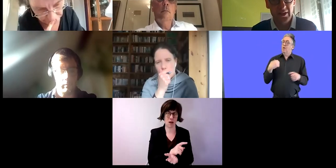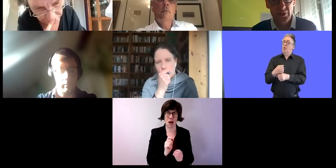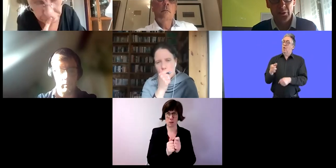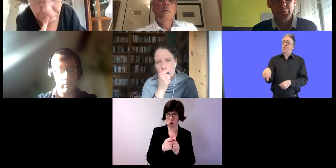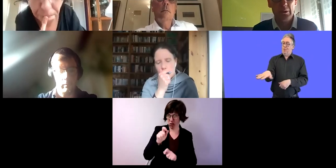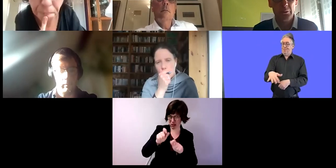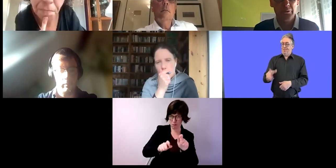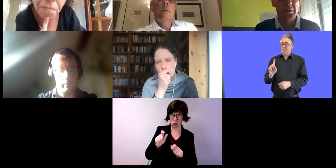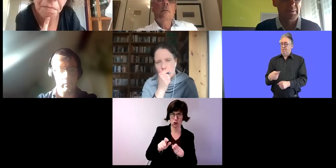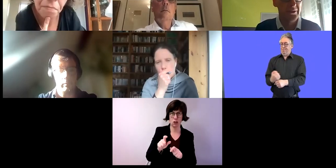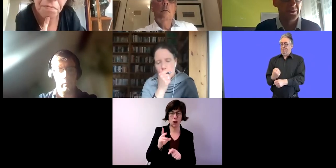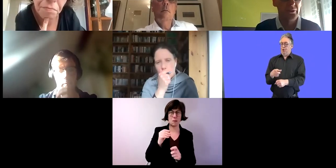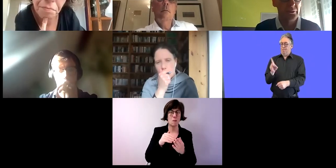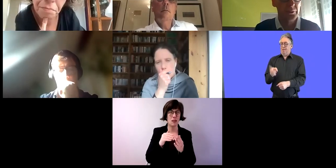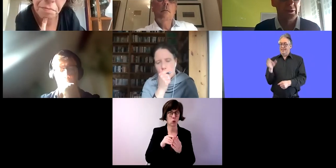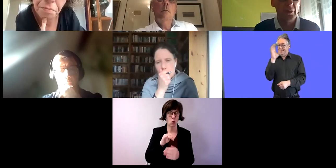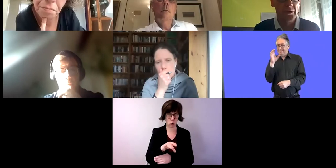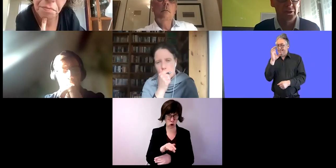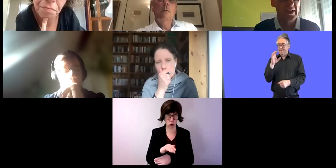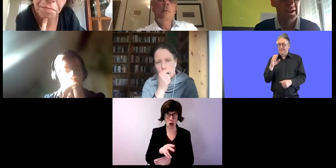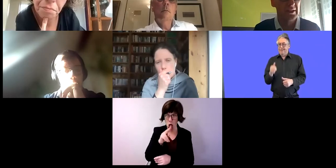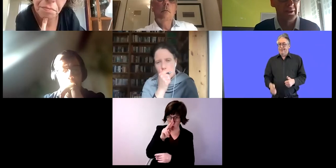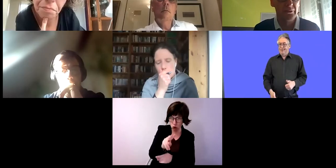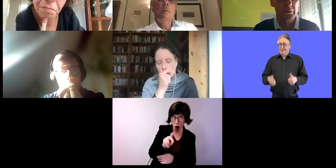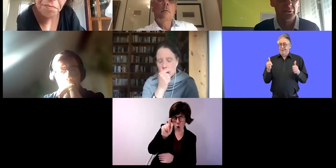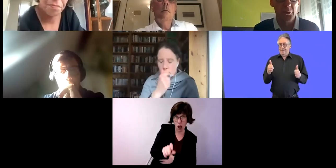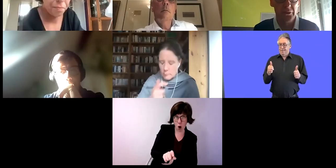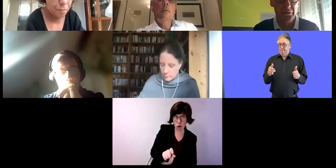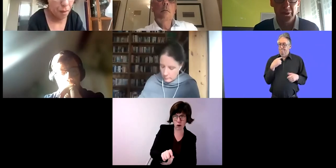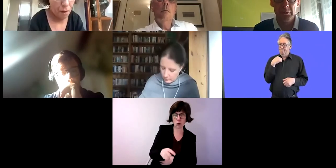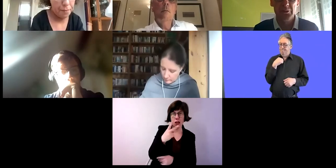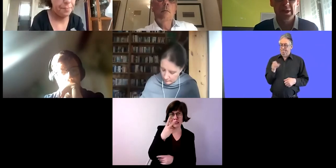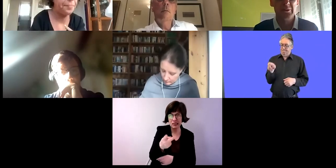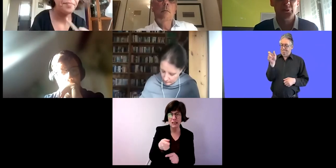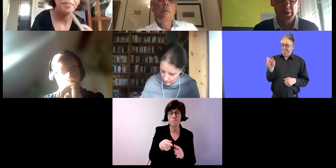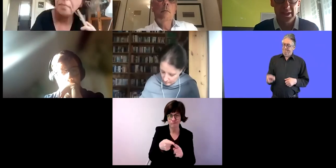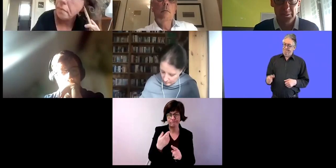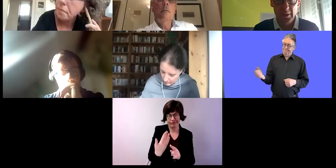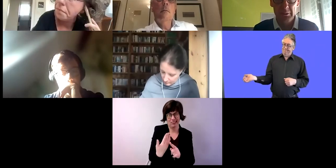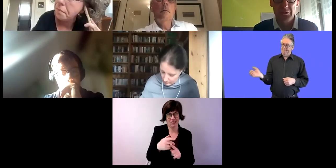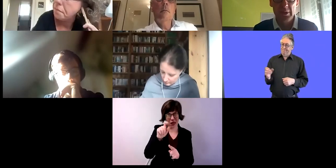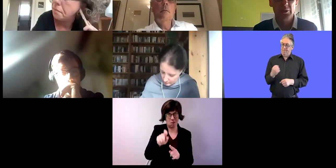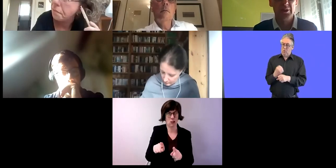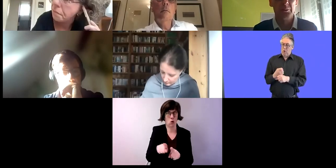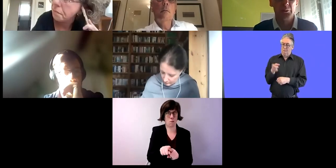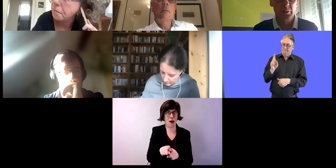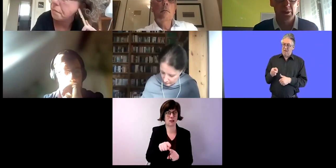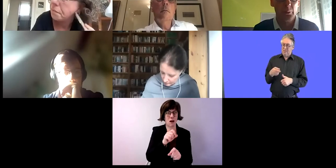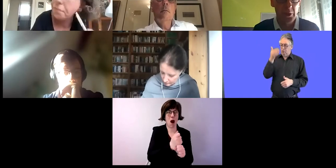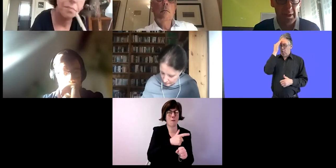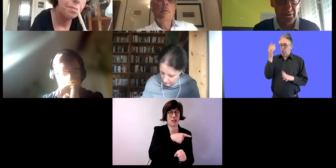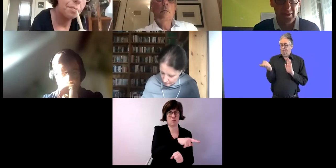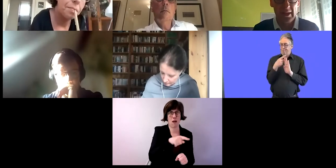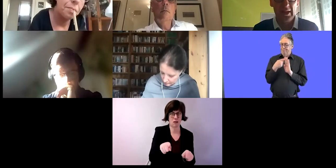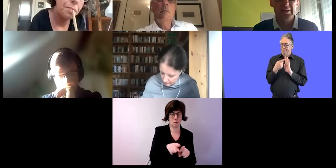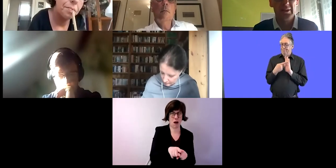Menschen mit Behinderungen betrachtet werden. Und da sucht man dann für entsprechende geeignete Arbeitsplätze